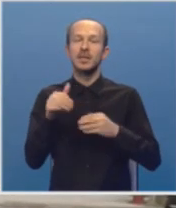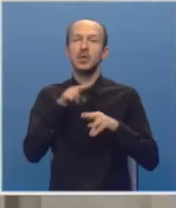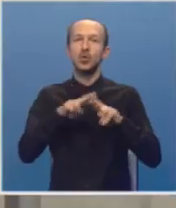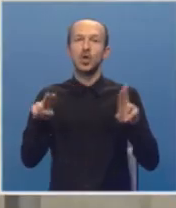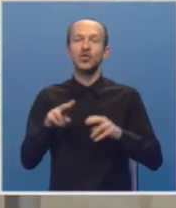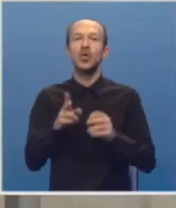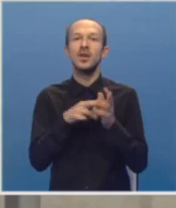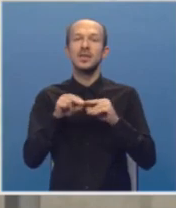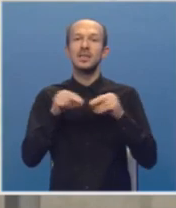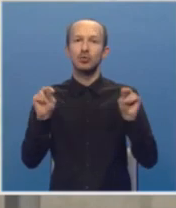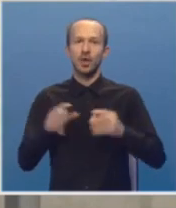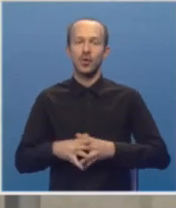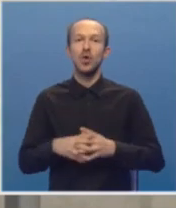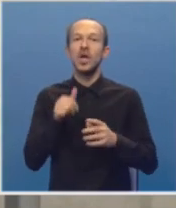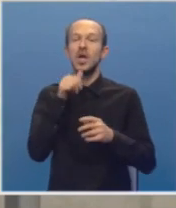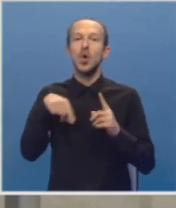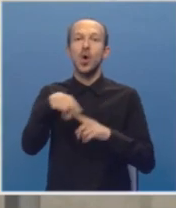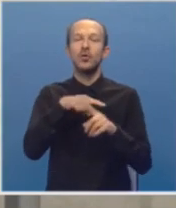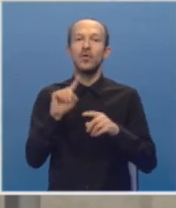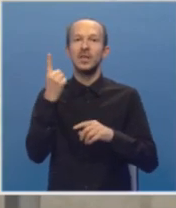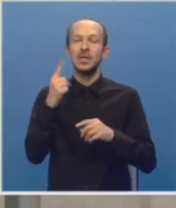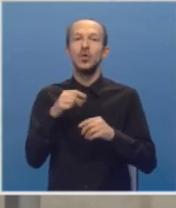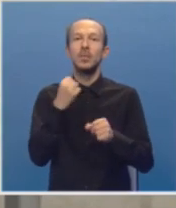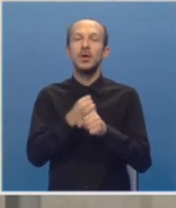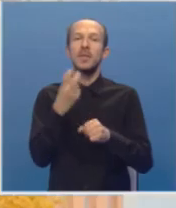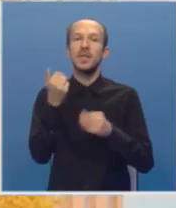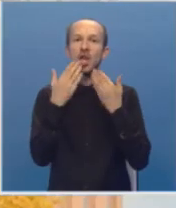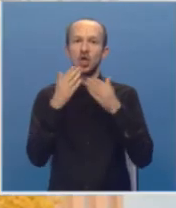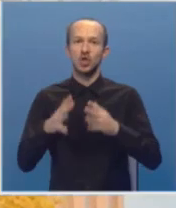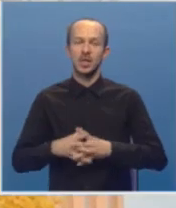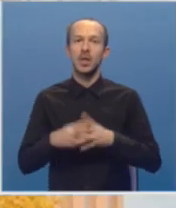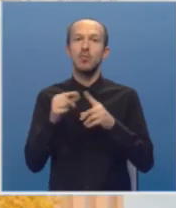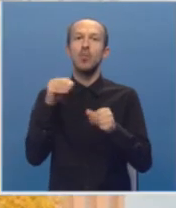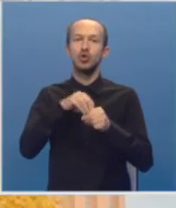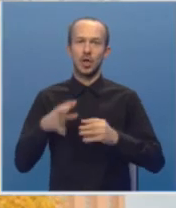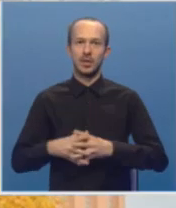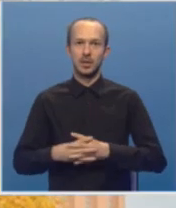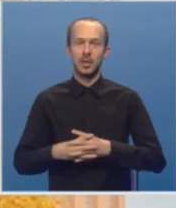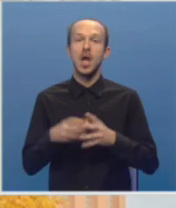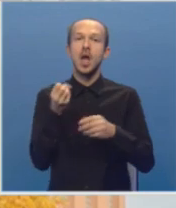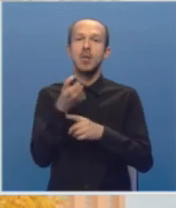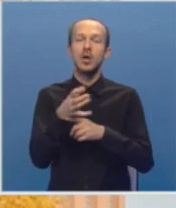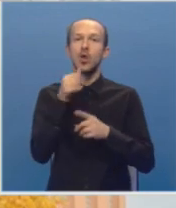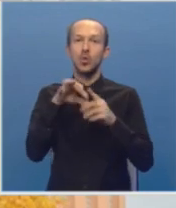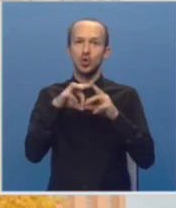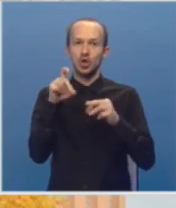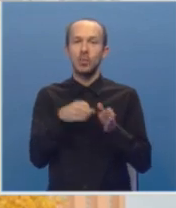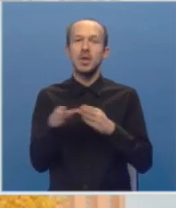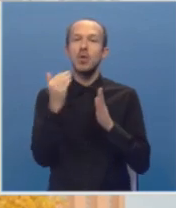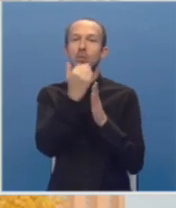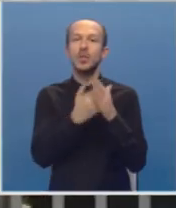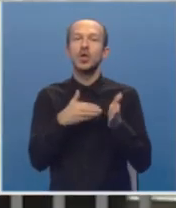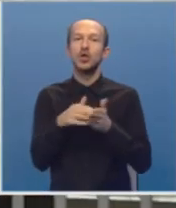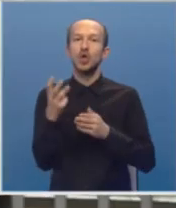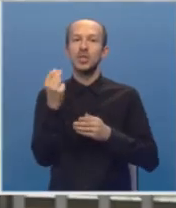istužilaštva ne saopštavaju ni okvirnu visinu pričinjene materijalne štete po budžet. Nabrajaju da je Lučić mimo propisa